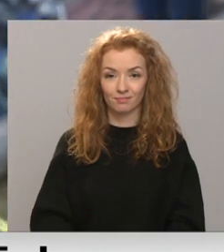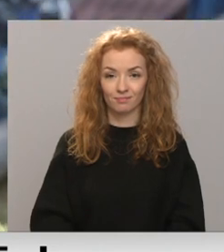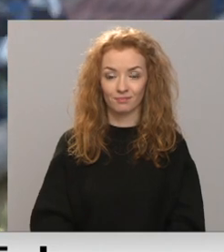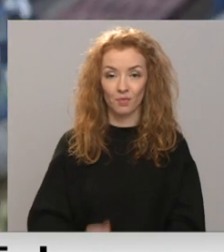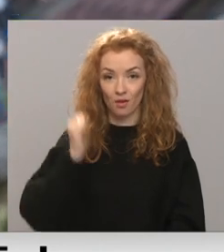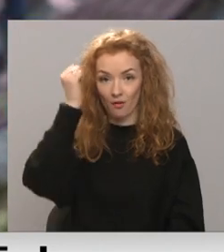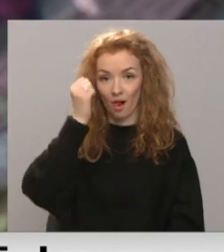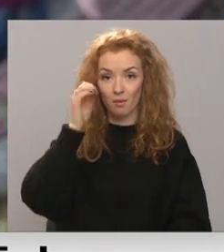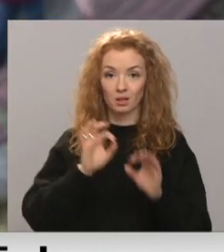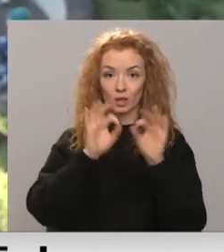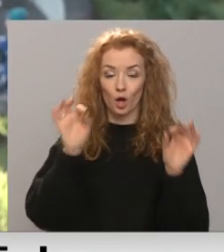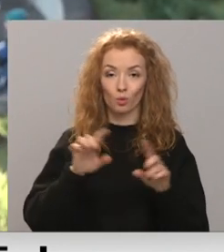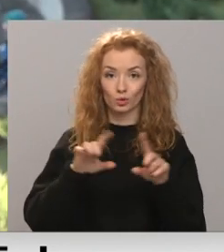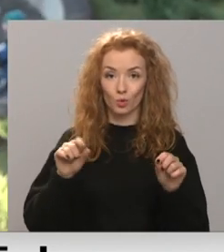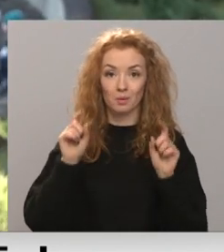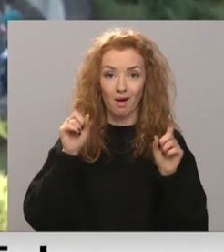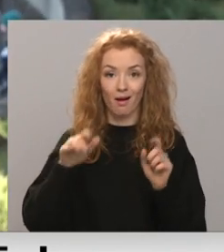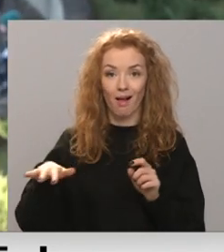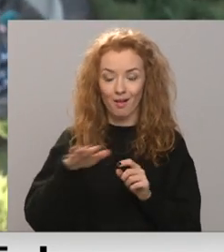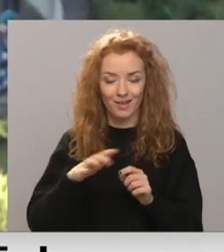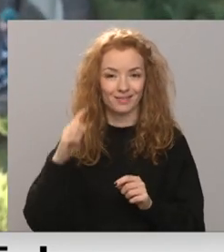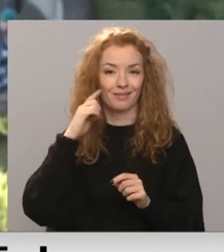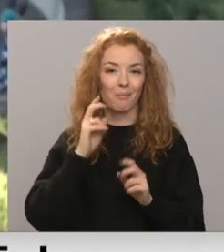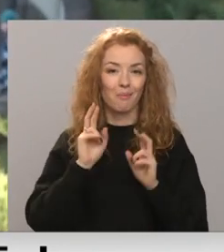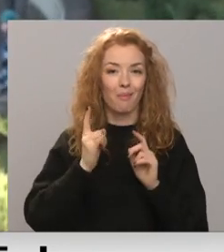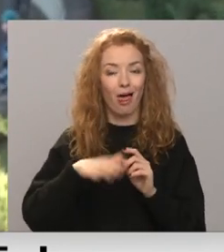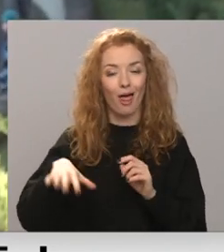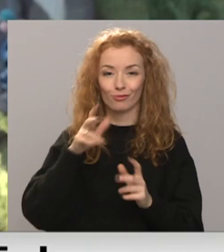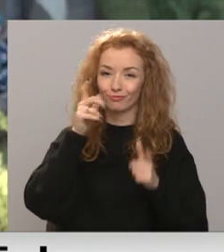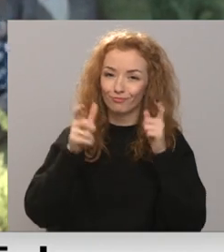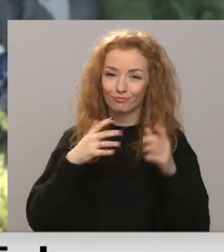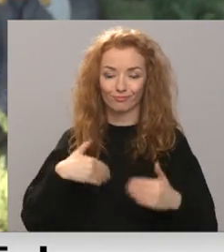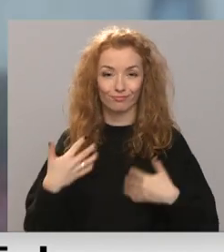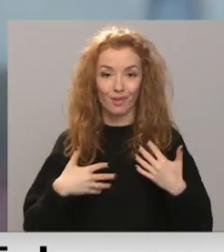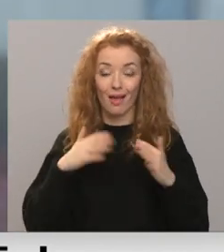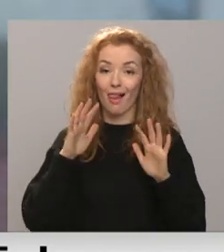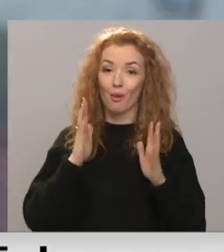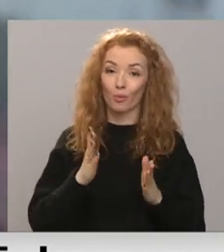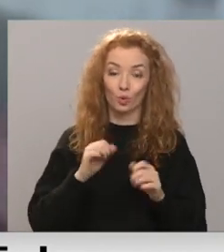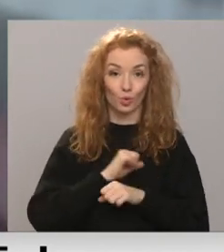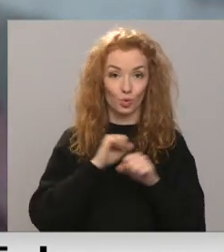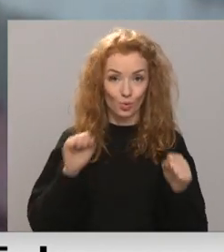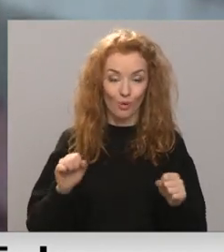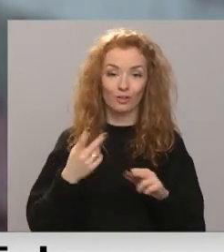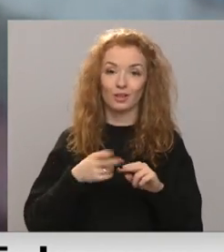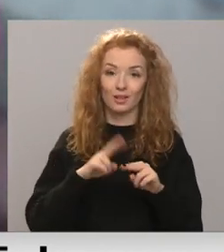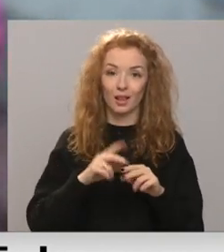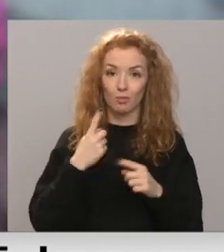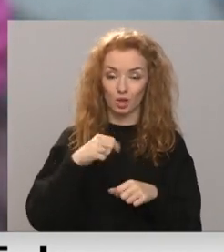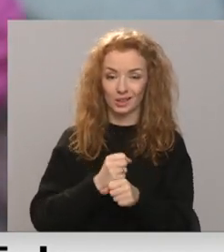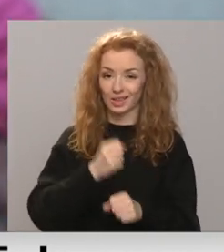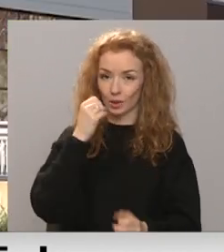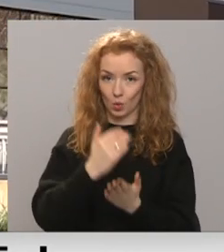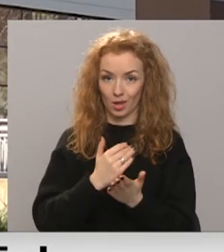Valmieris sākums skolas pagalmā šodien atkal dzirdamas bērnu čalas. Lai būtu maksimāli droši, skolā šobrīd jāievēros tingri